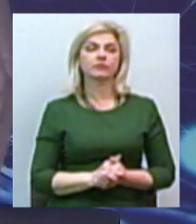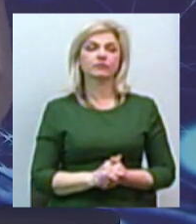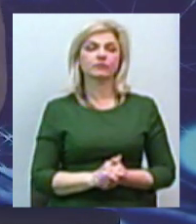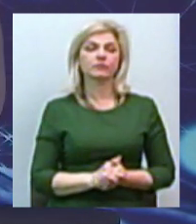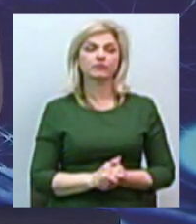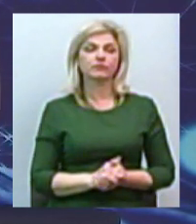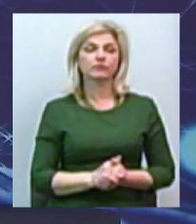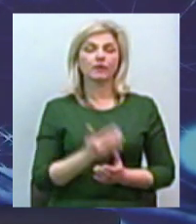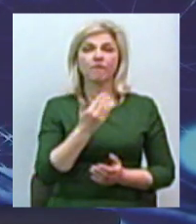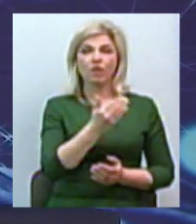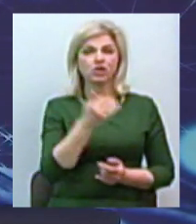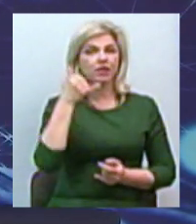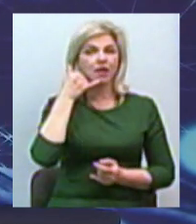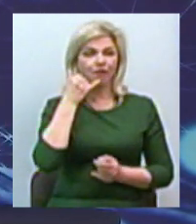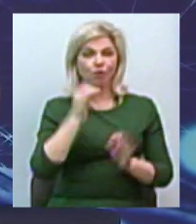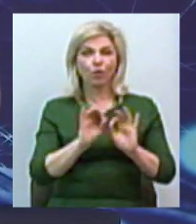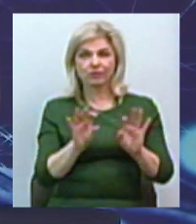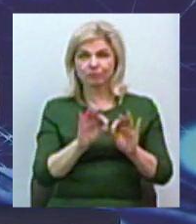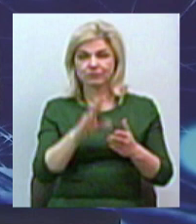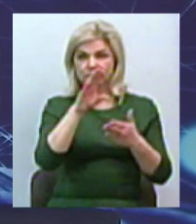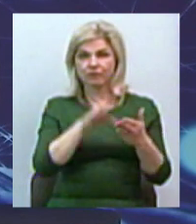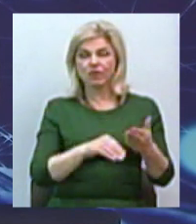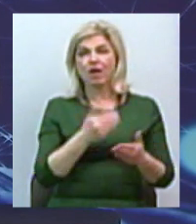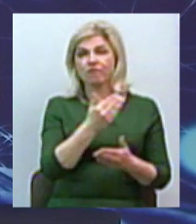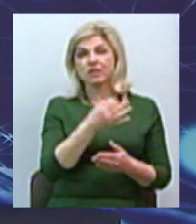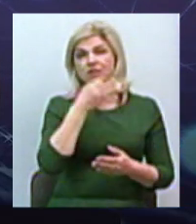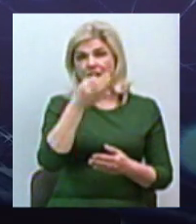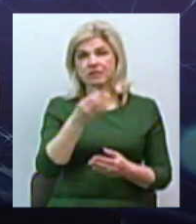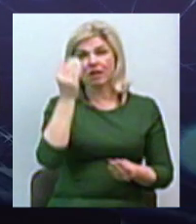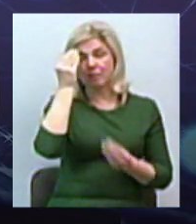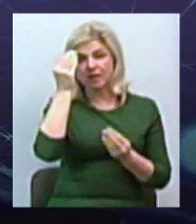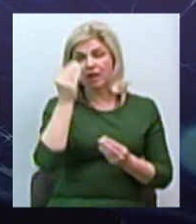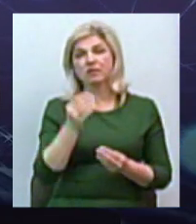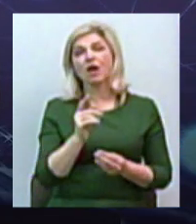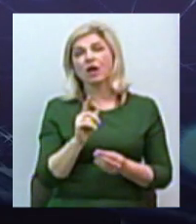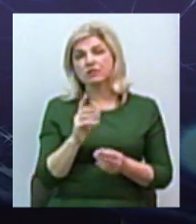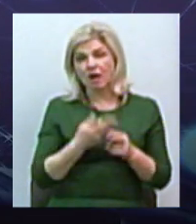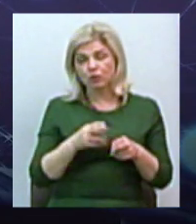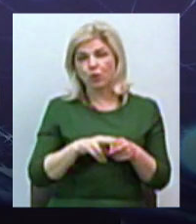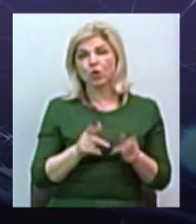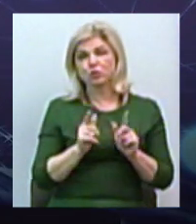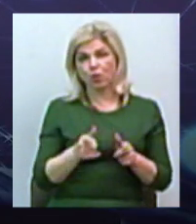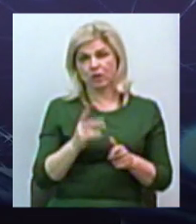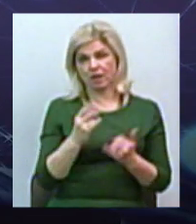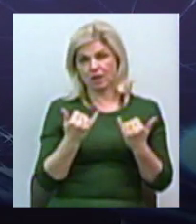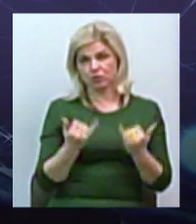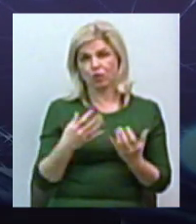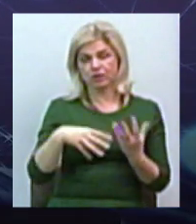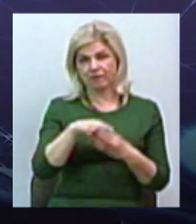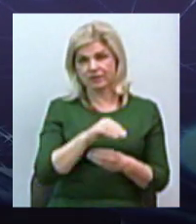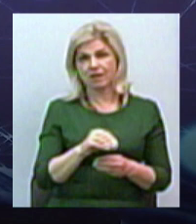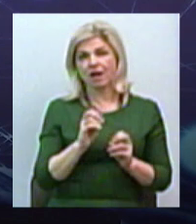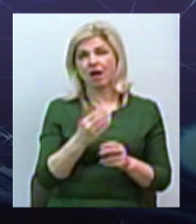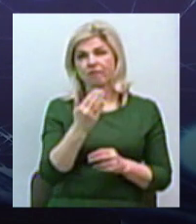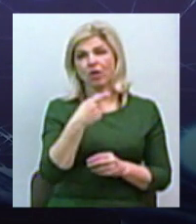співбесідників виказали ту думку, з якою згодні на сьогодні всі, як ми вже про це казали, окрім,